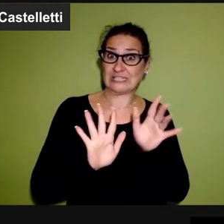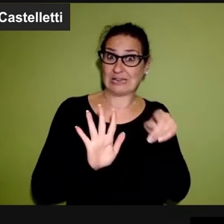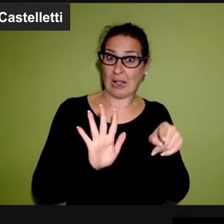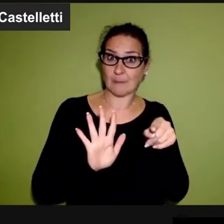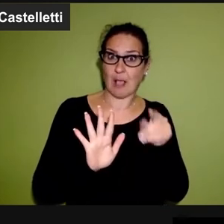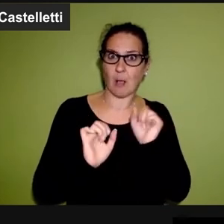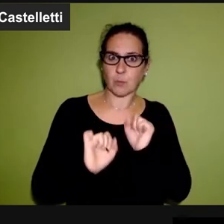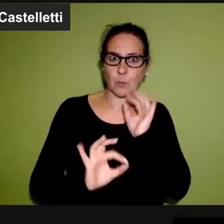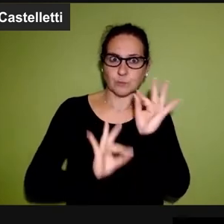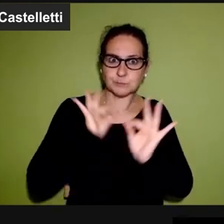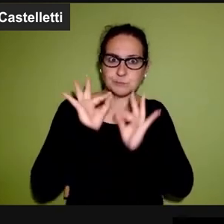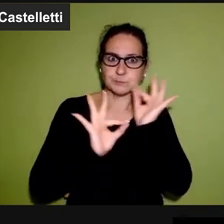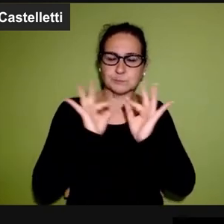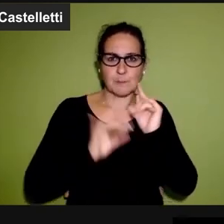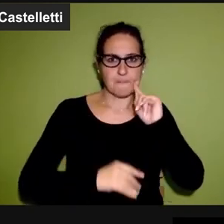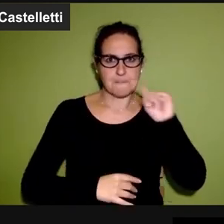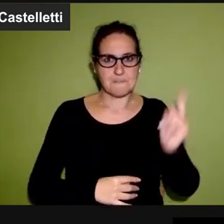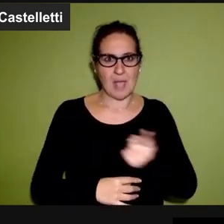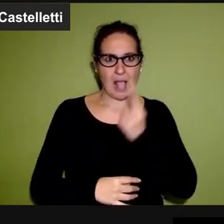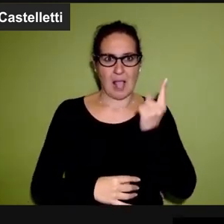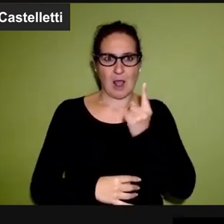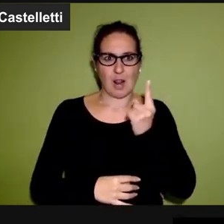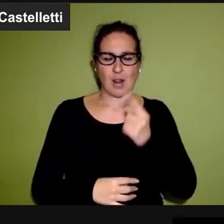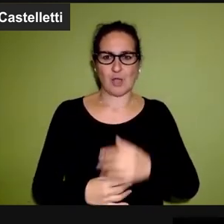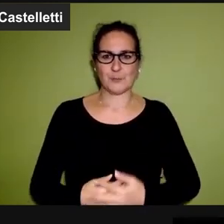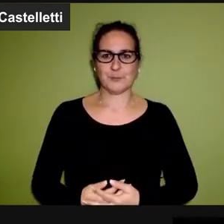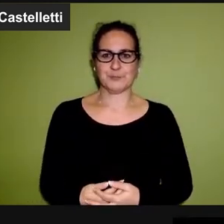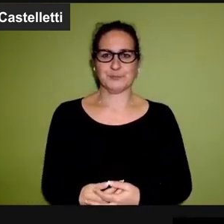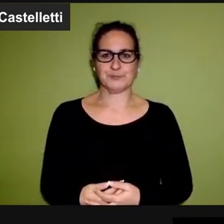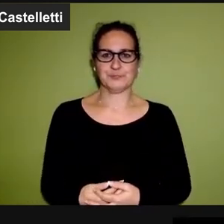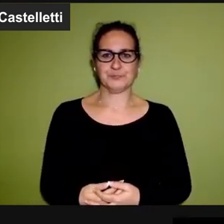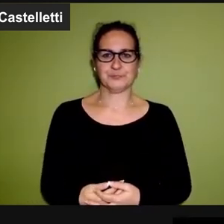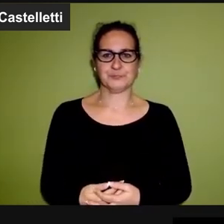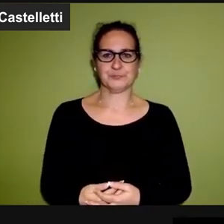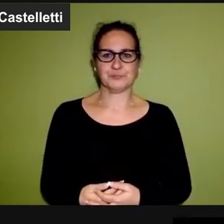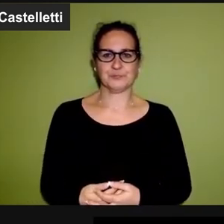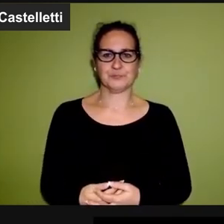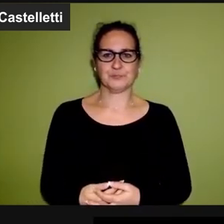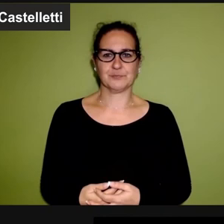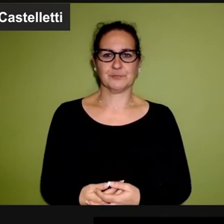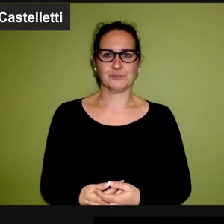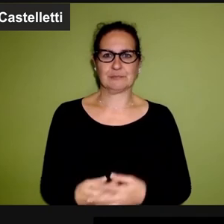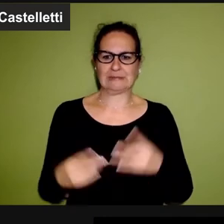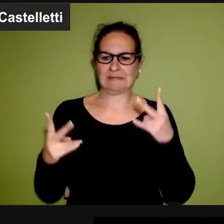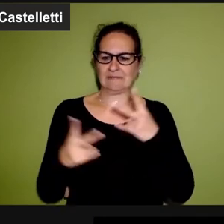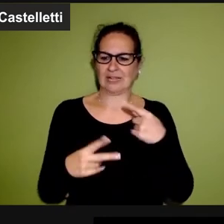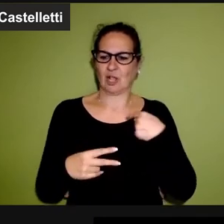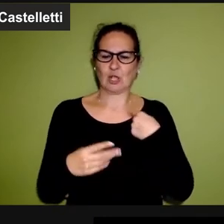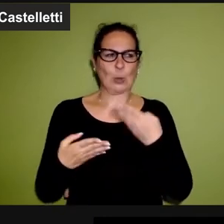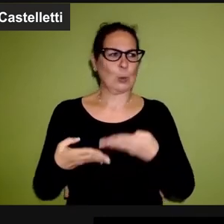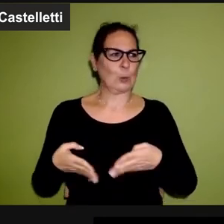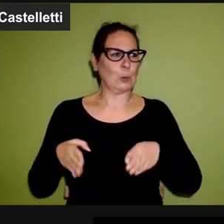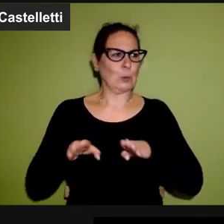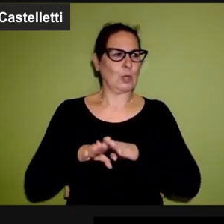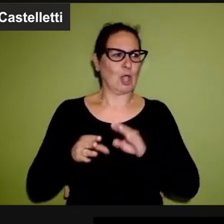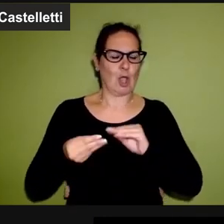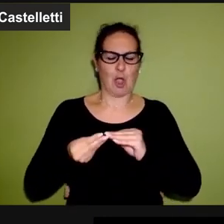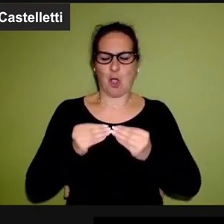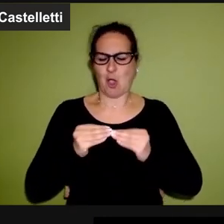cinematografica consente di descrivere meglio. Senta, io non sapevo come